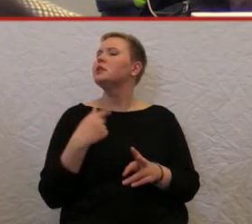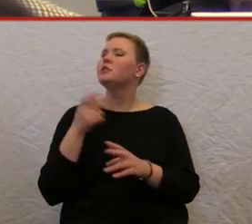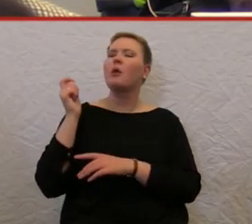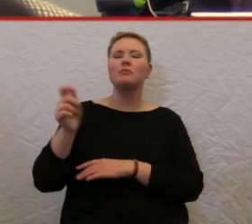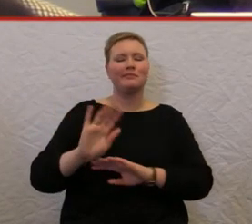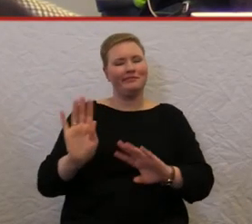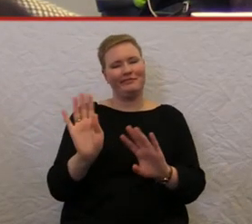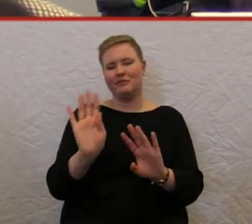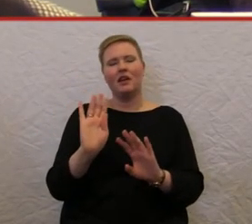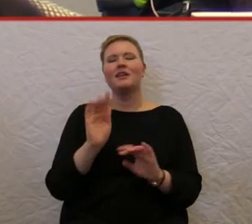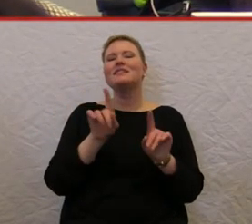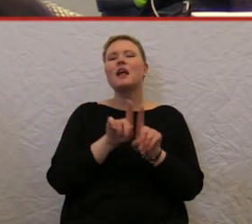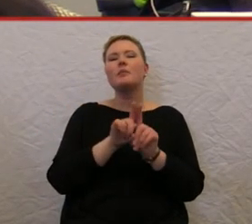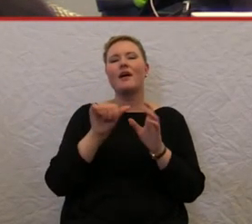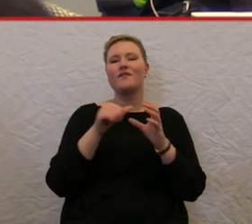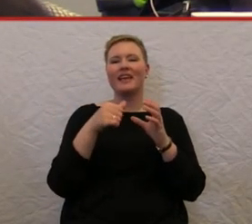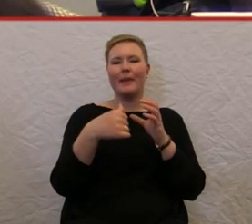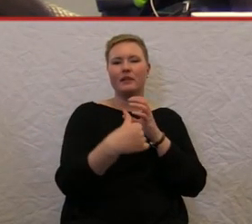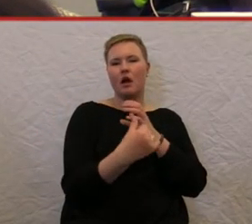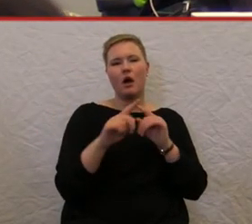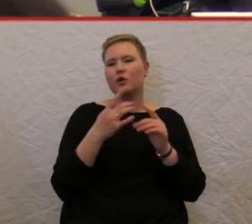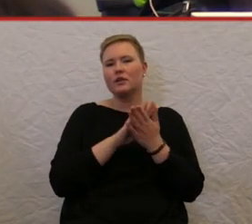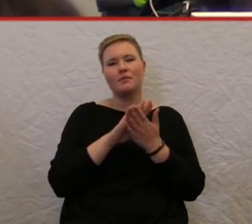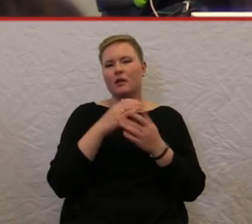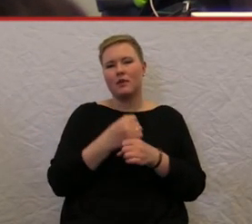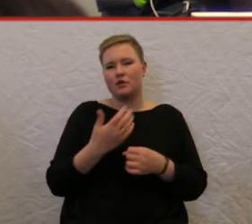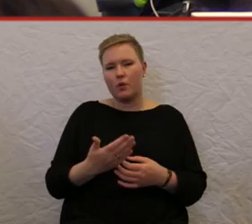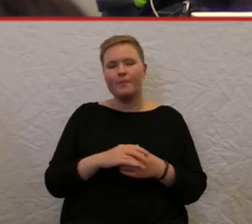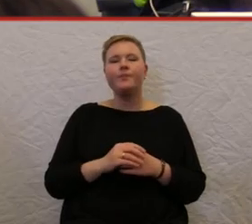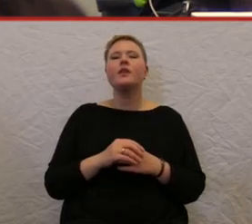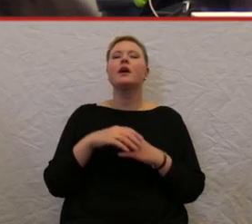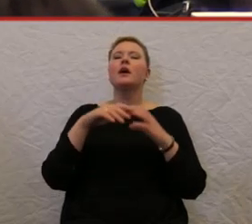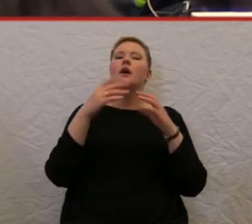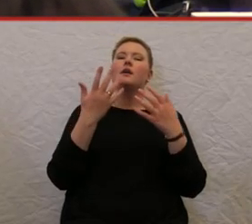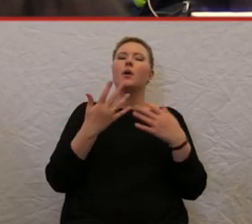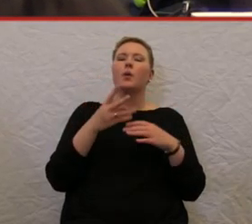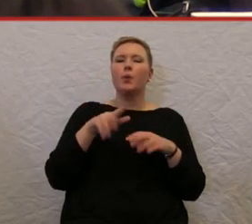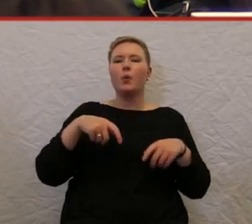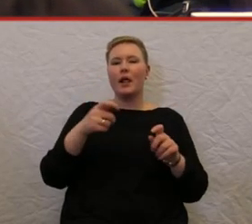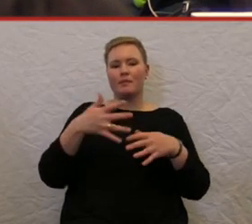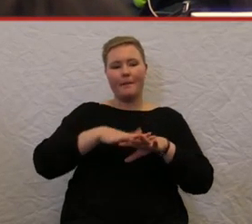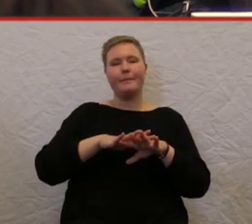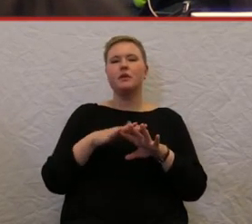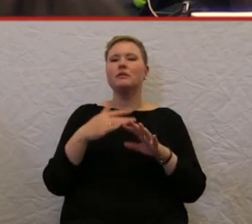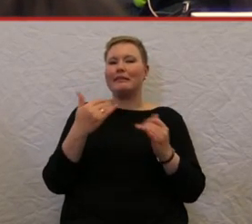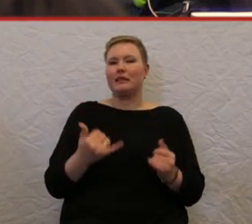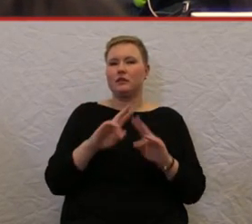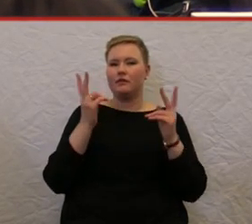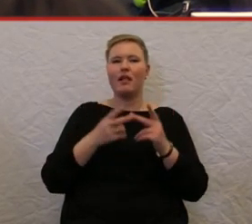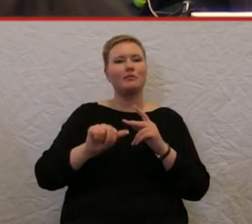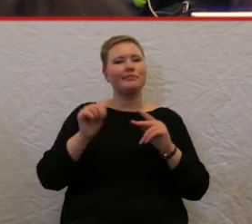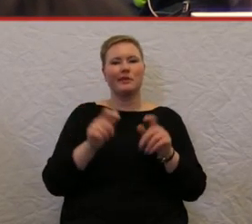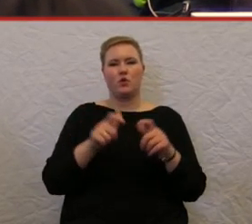Die Wheelmap ist inzwischen die größte Karte der Welt geworden. Wir haben über 540.000 Orte auf der Karte